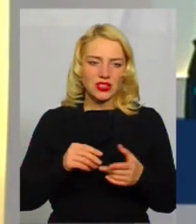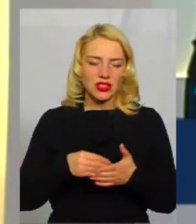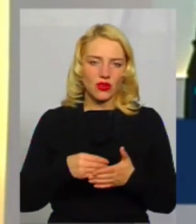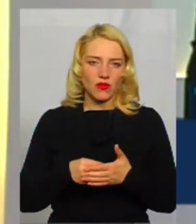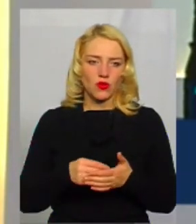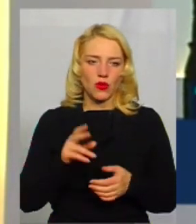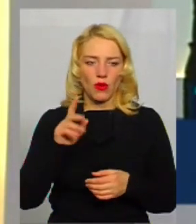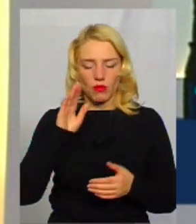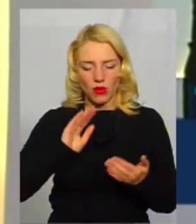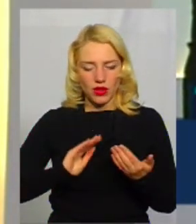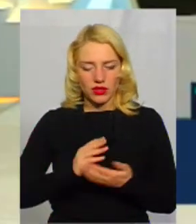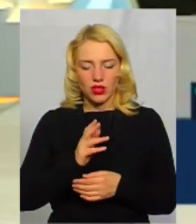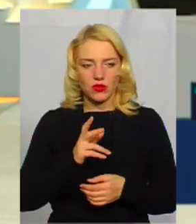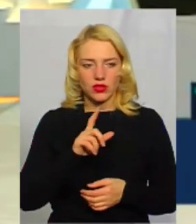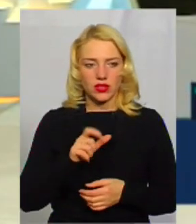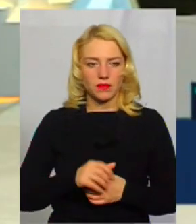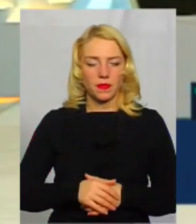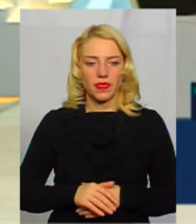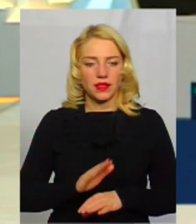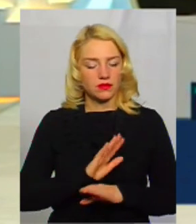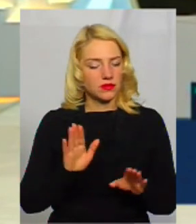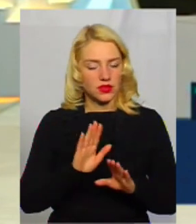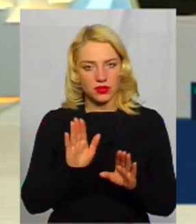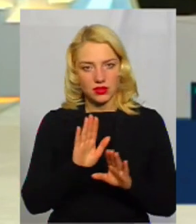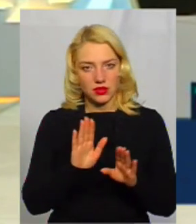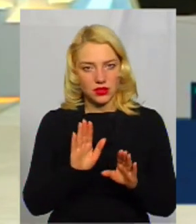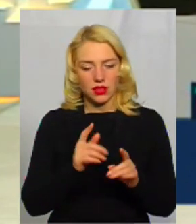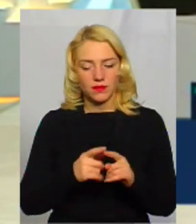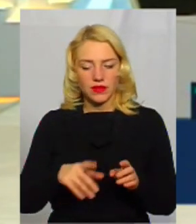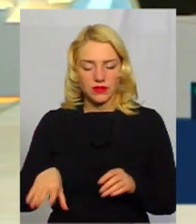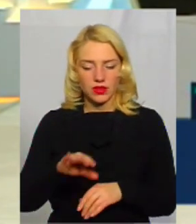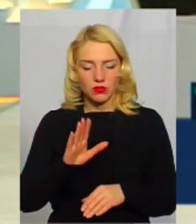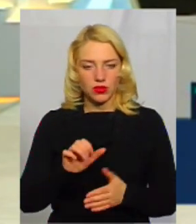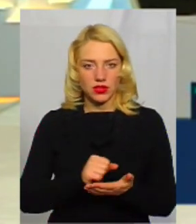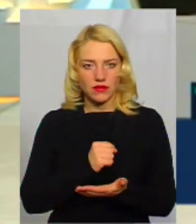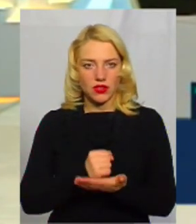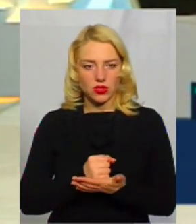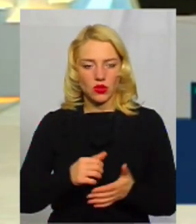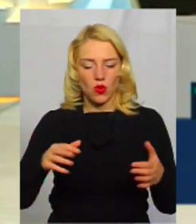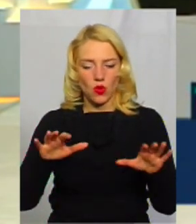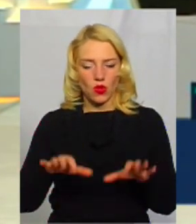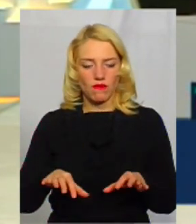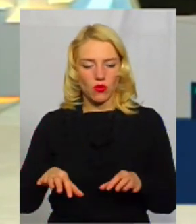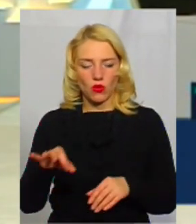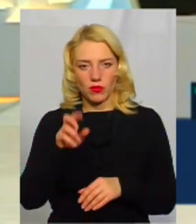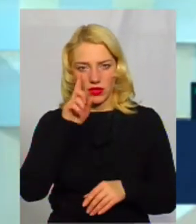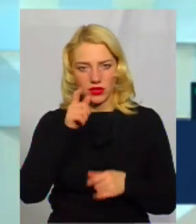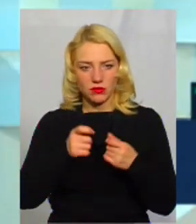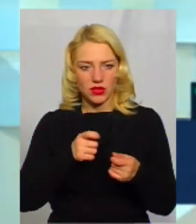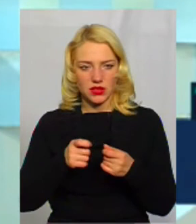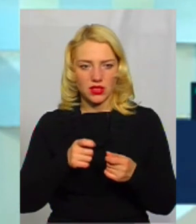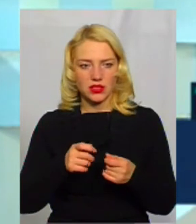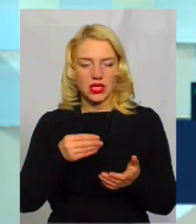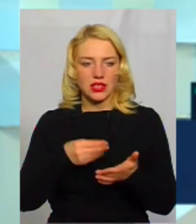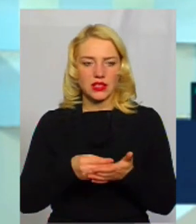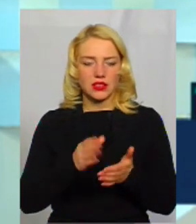політику саме за медичні послуги в своїх? Ні, все буде затверджено головою обласної державної адміністрації. Ціни будуть одинакові